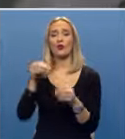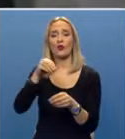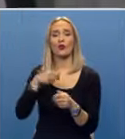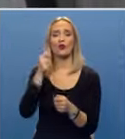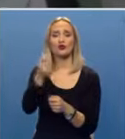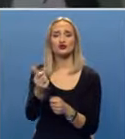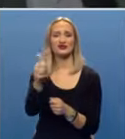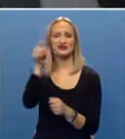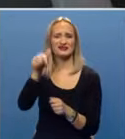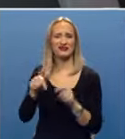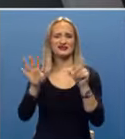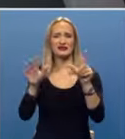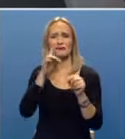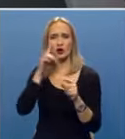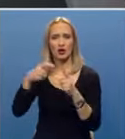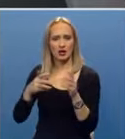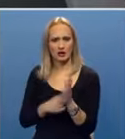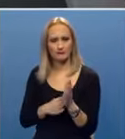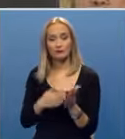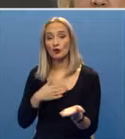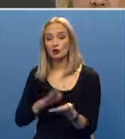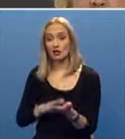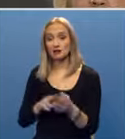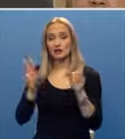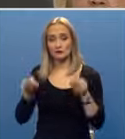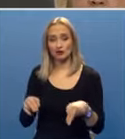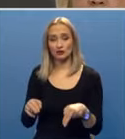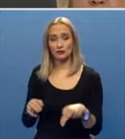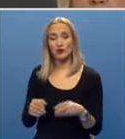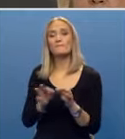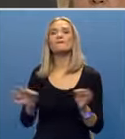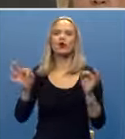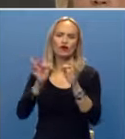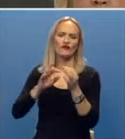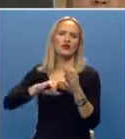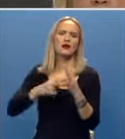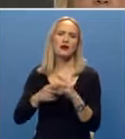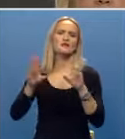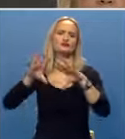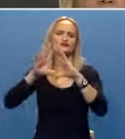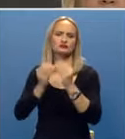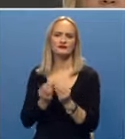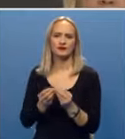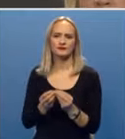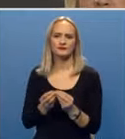,7 miliona maraka. Dokazali smo da možemo i projektovati, da možemo